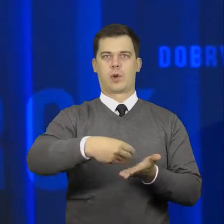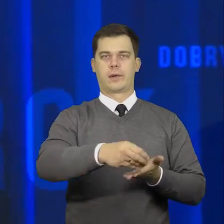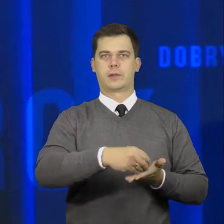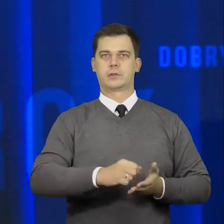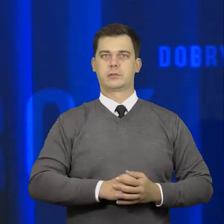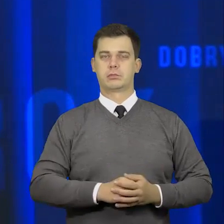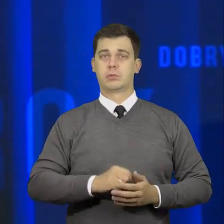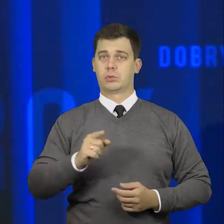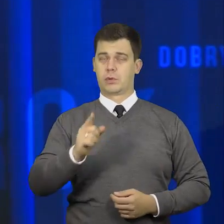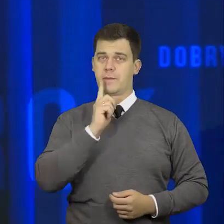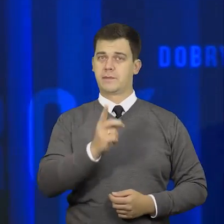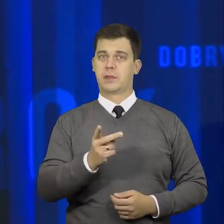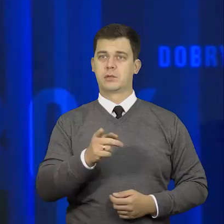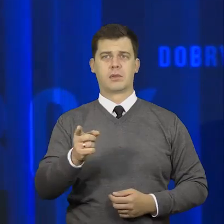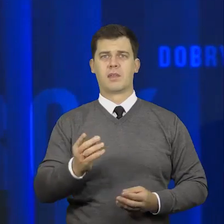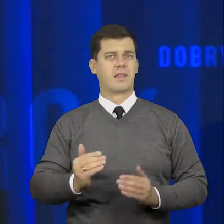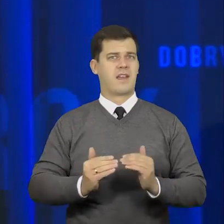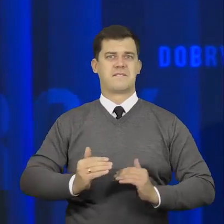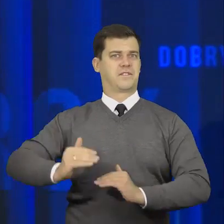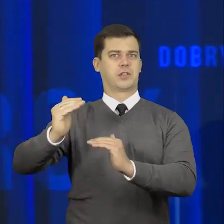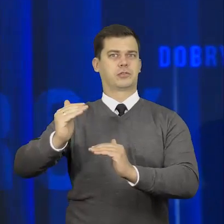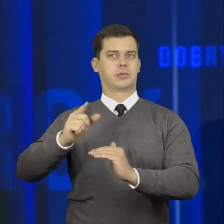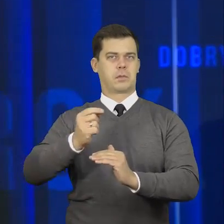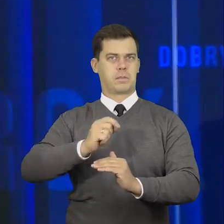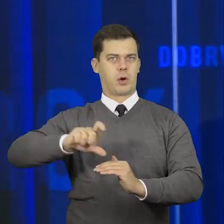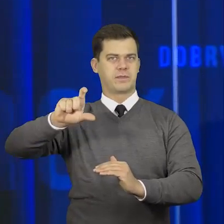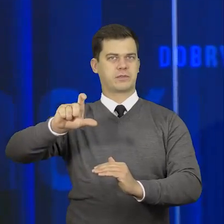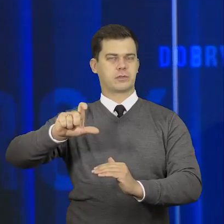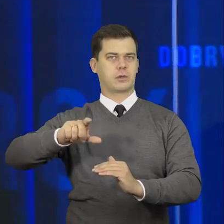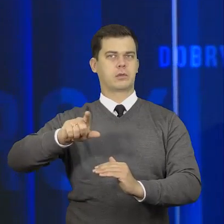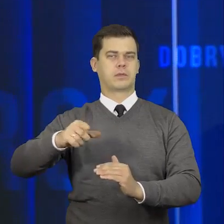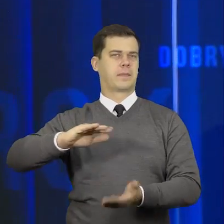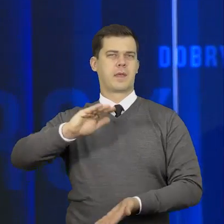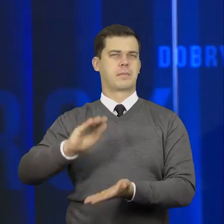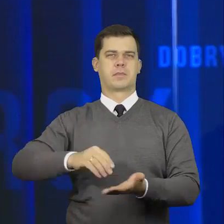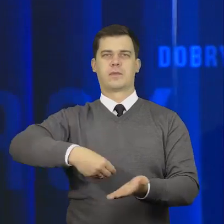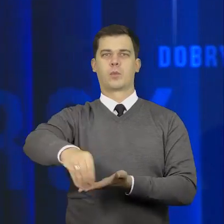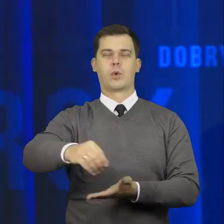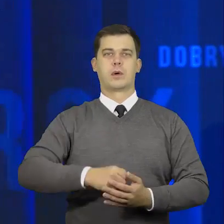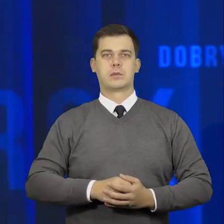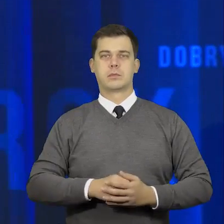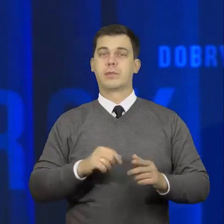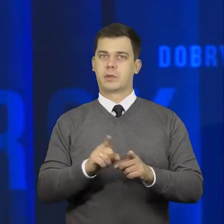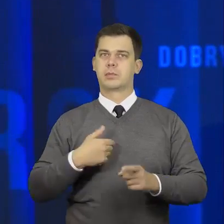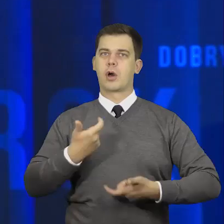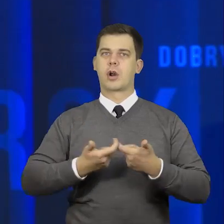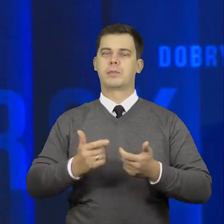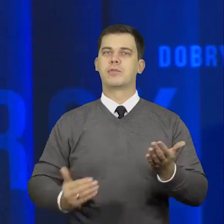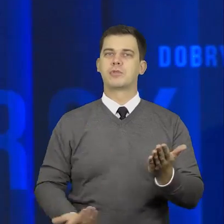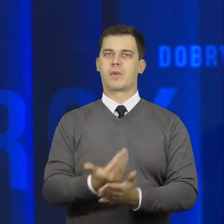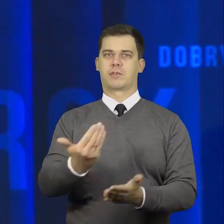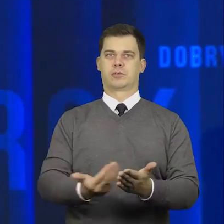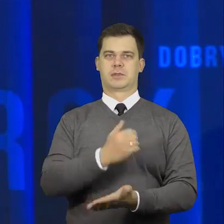wynagrodzenia. To jedna z najwyższych podwyżek minimalnego wynagrodzenia. Tworzymy